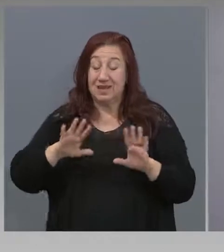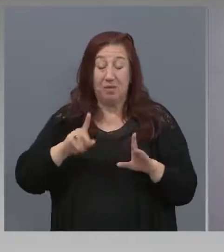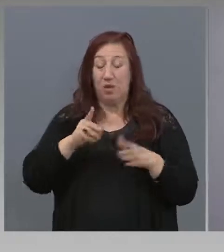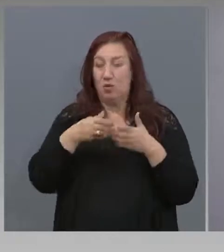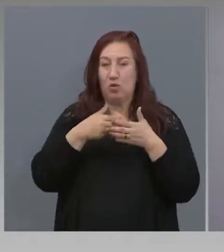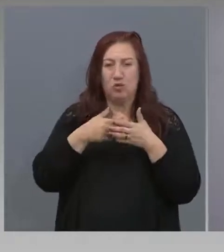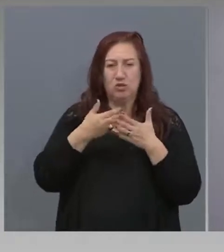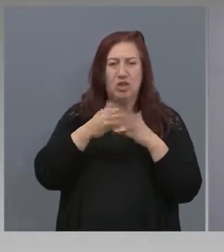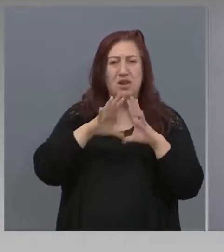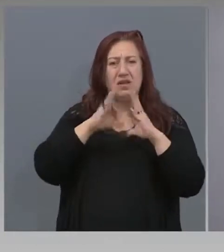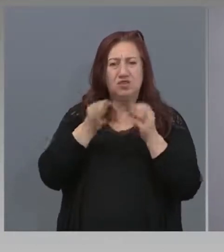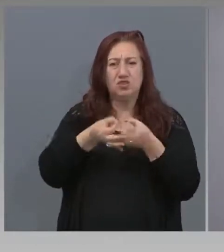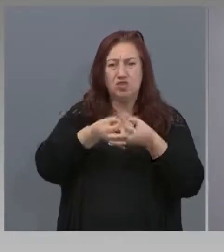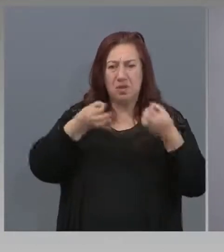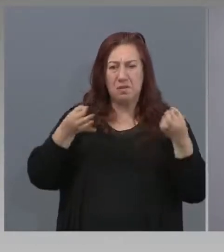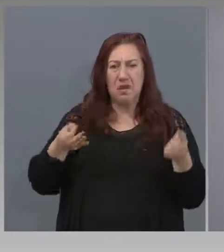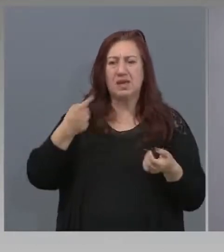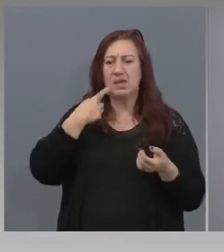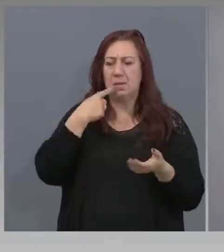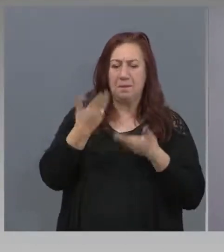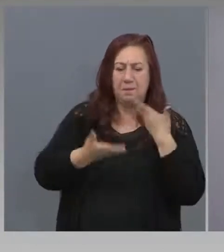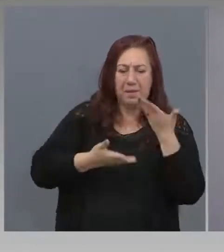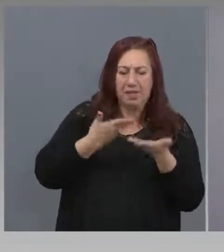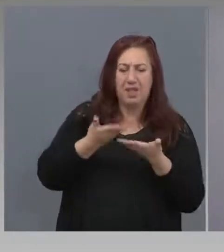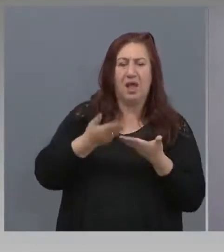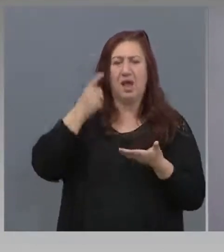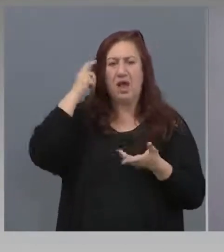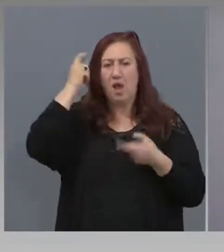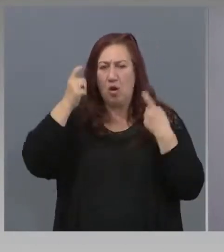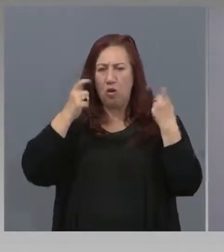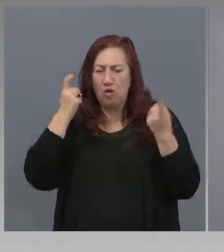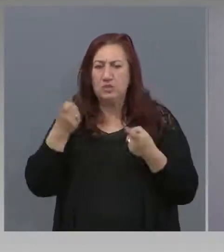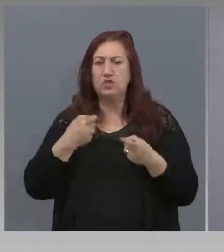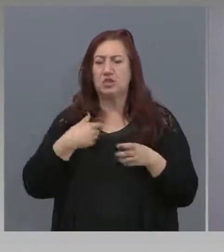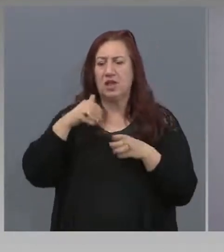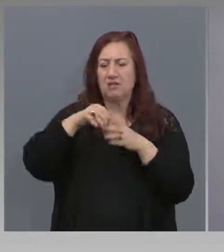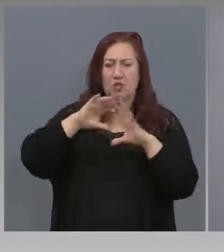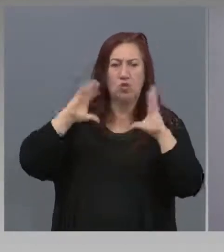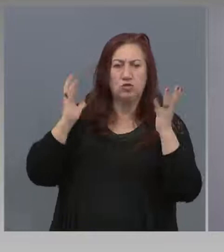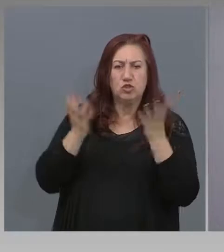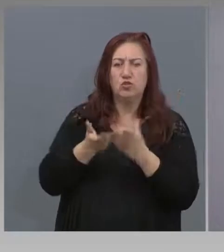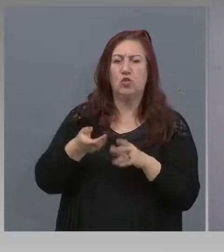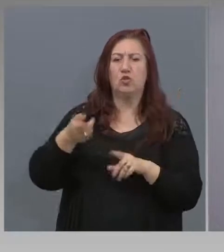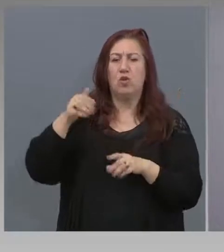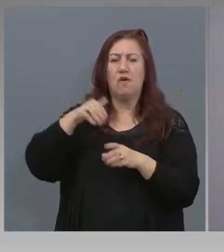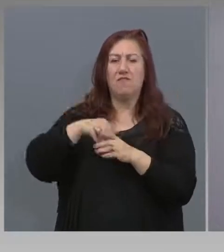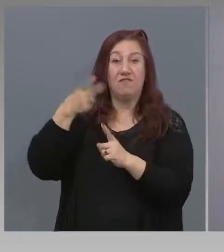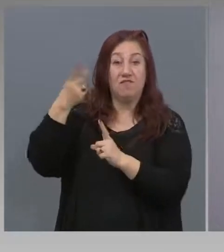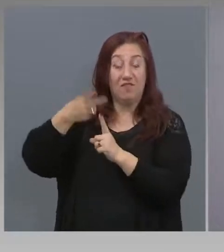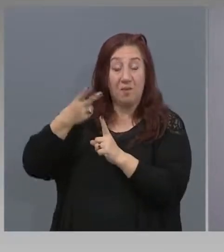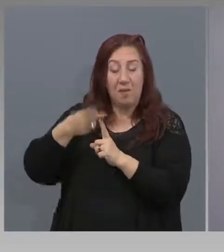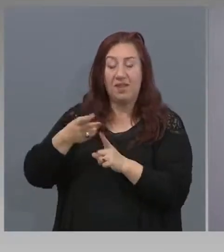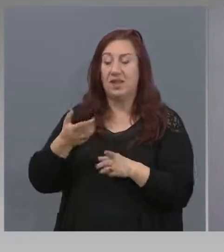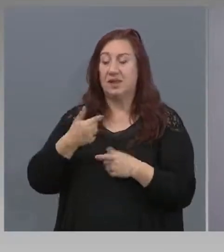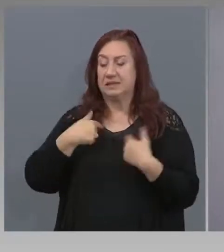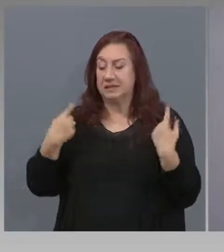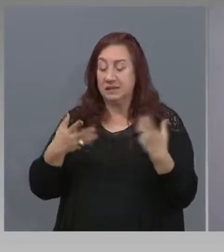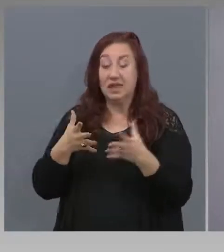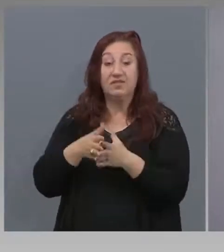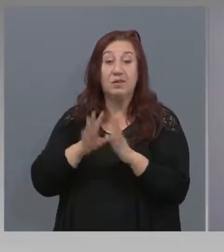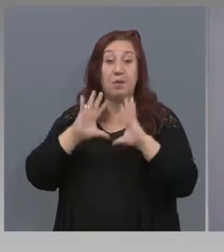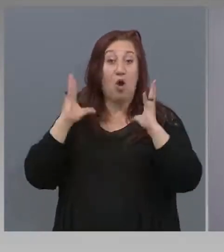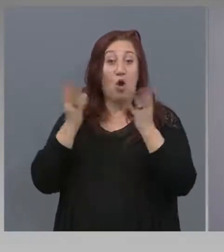мерки, които се предлагат и се обсъждат в коалиционен формат, пък и в обществото, пък и чрез медиите, нашата обща идея,